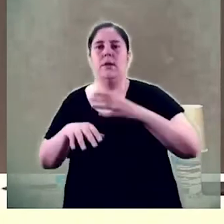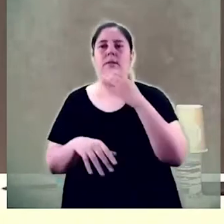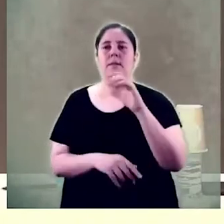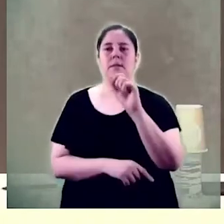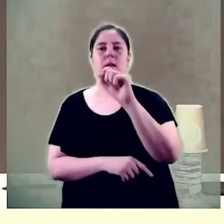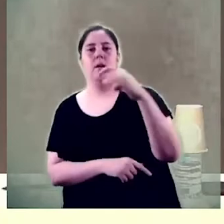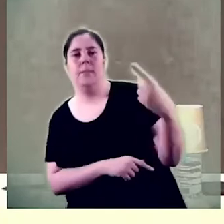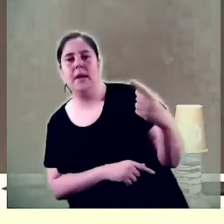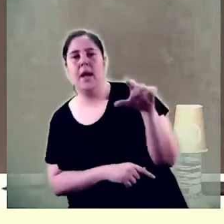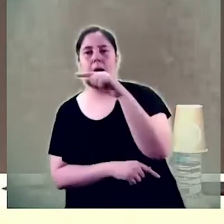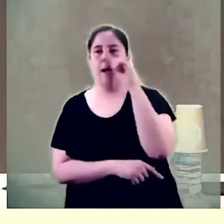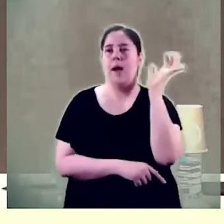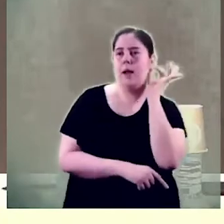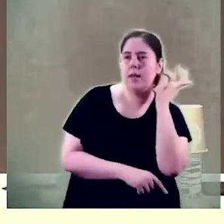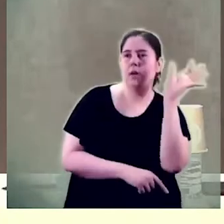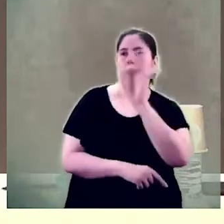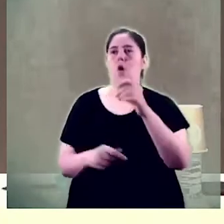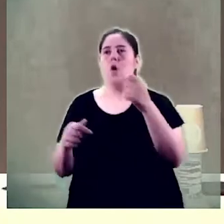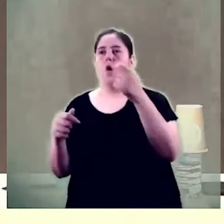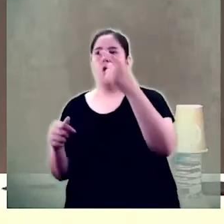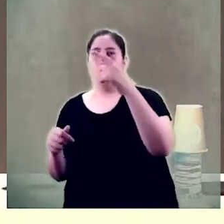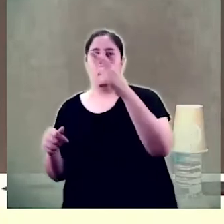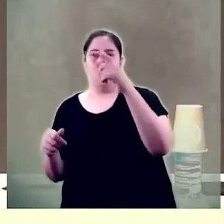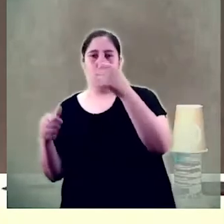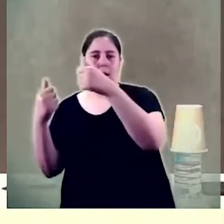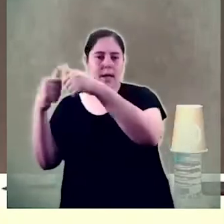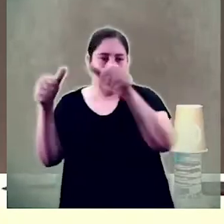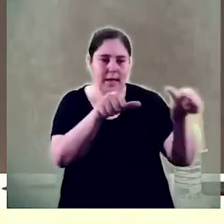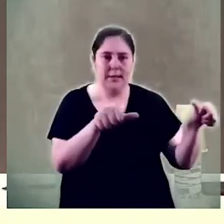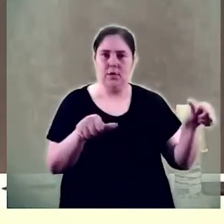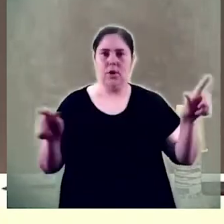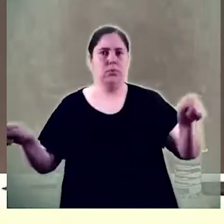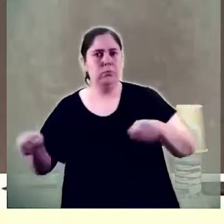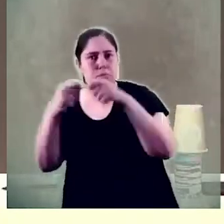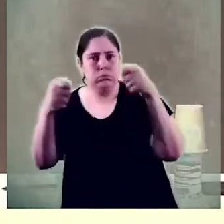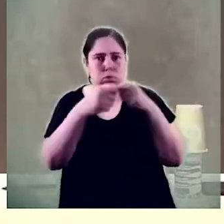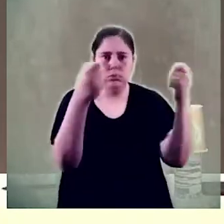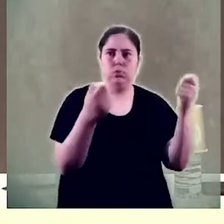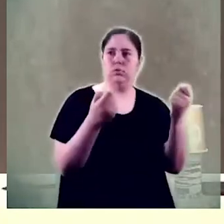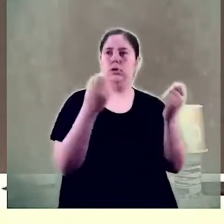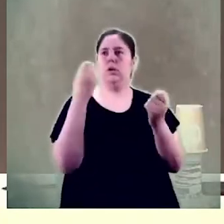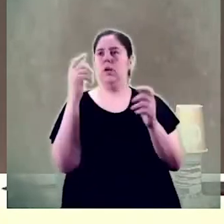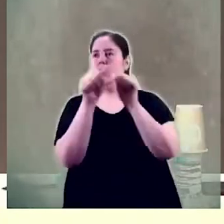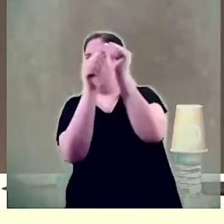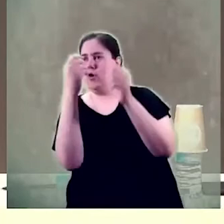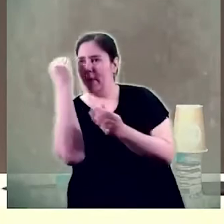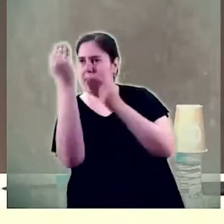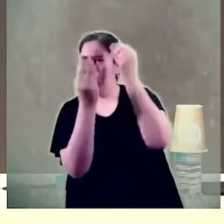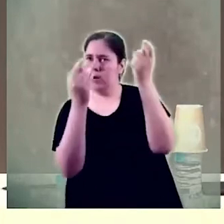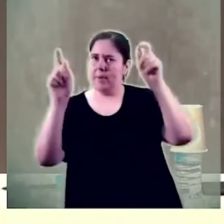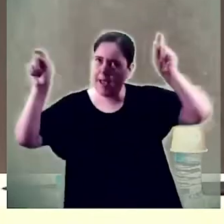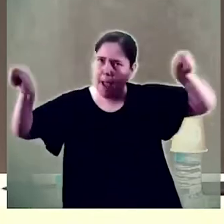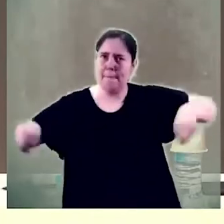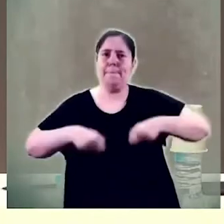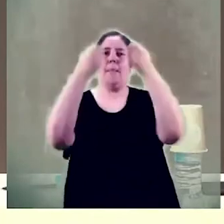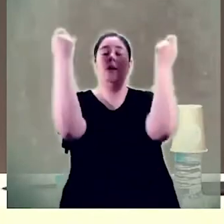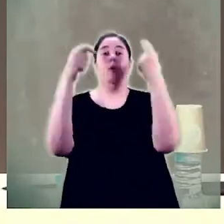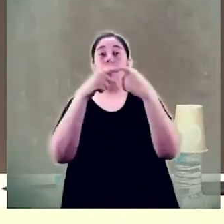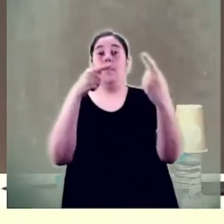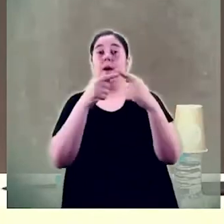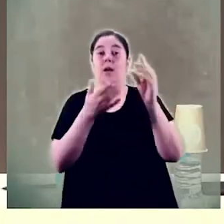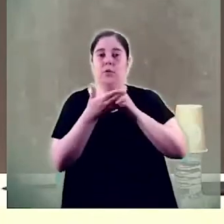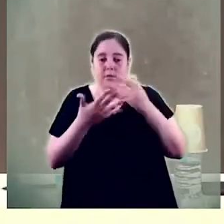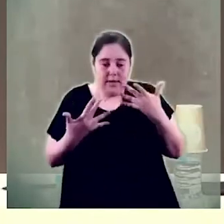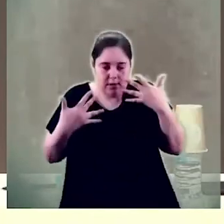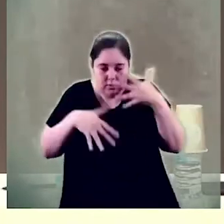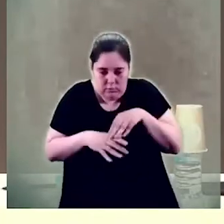coses binàries i els estereotips i les formes de treballar i pensar que algunes vegades ho